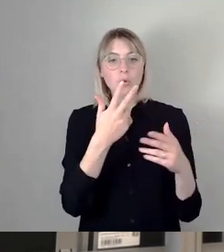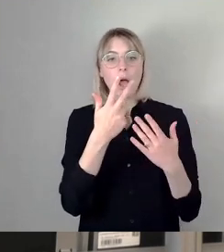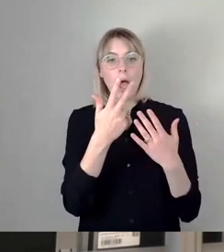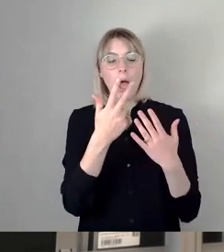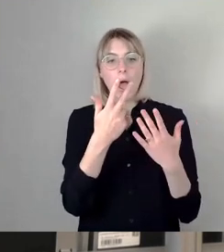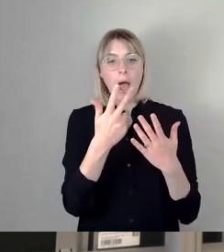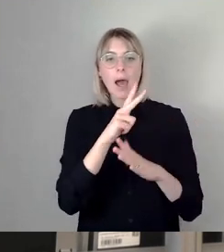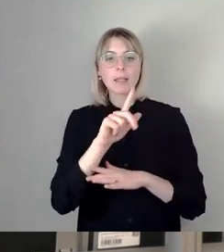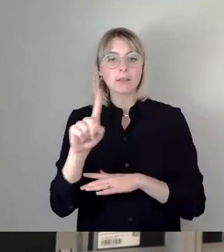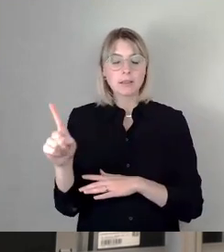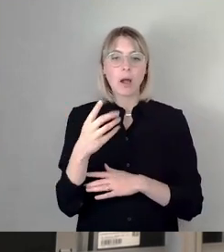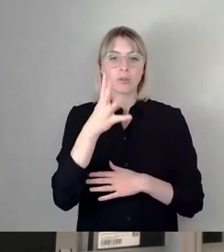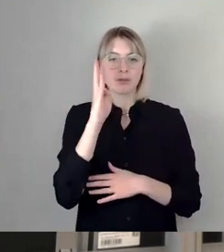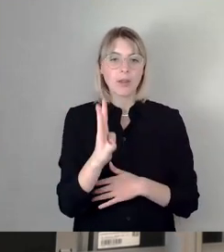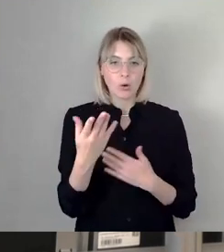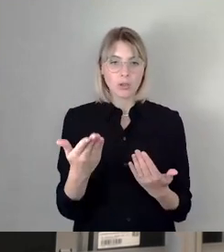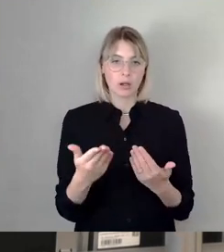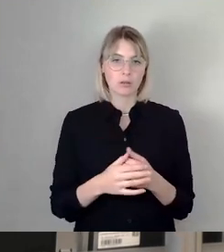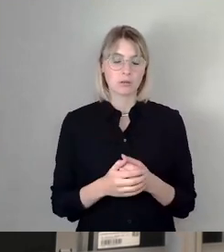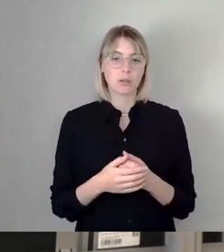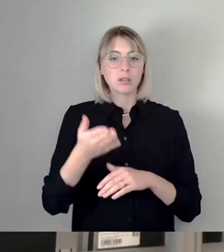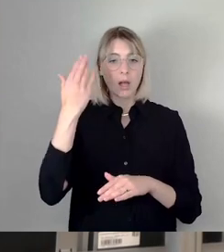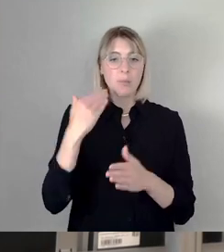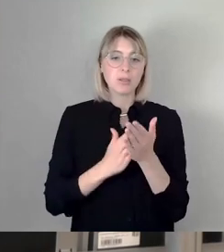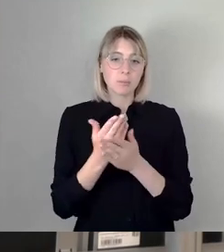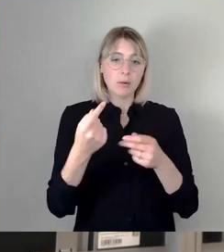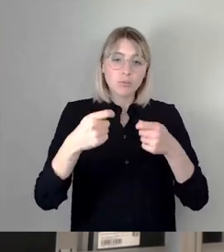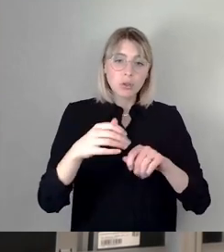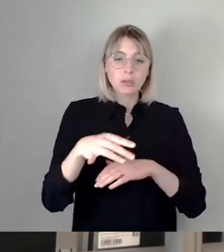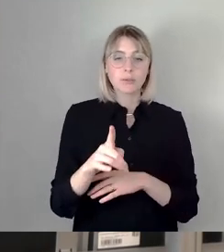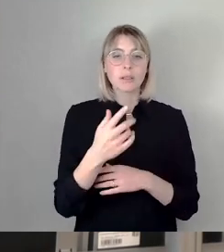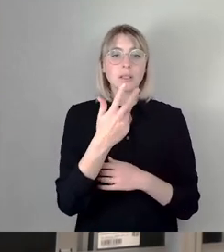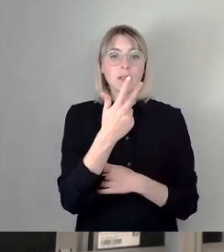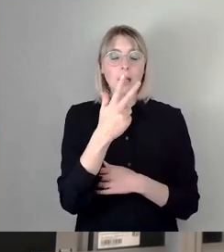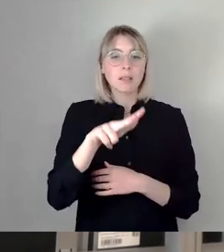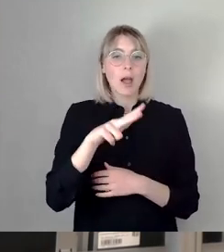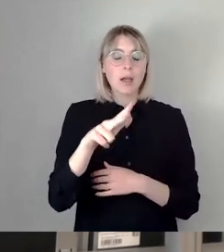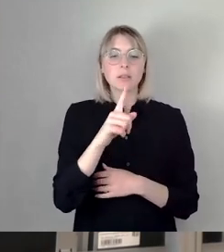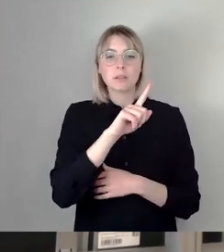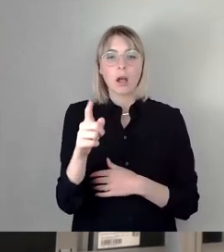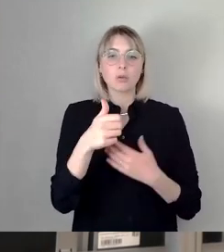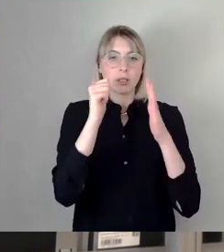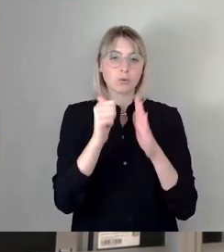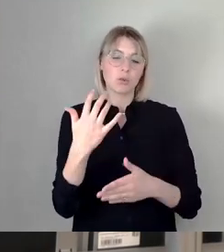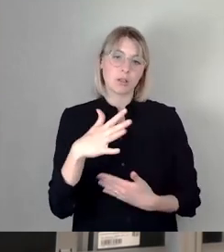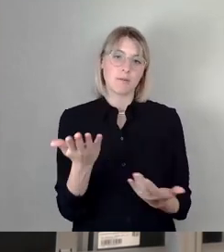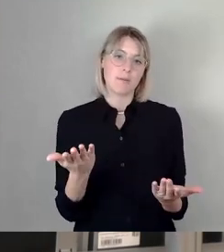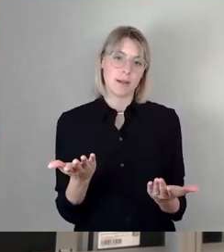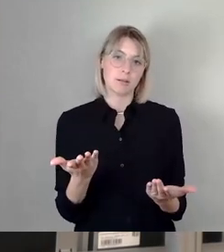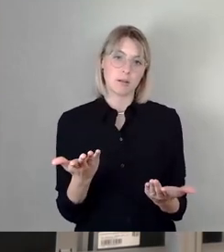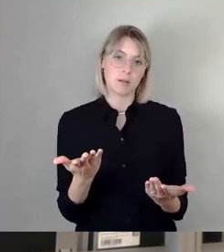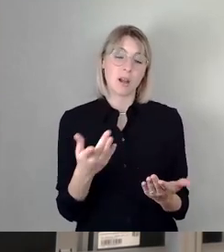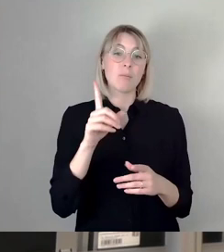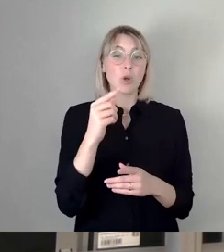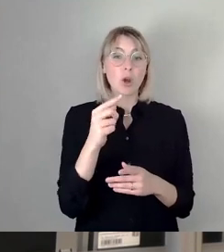Zu der Zeit, wo wir die Planungen beschlossen haben, waren es 13.600. Das heißt, der Verkehr ist